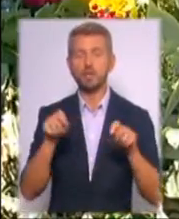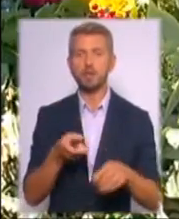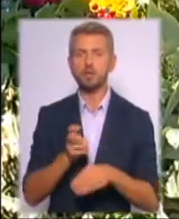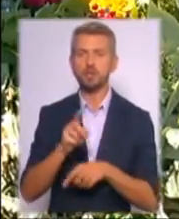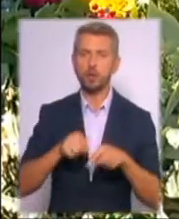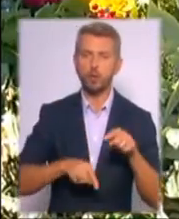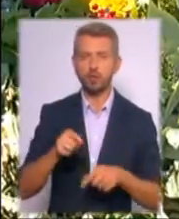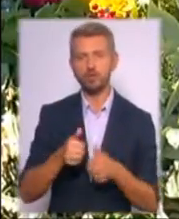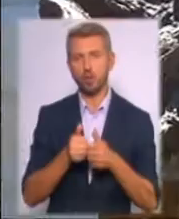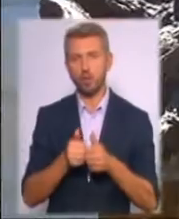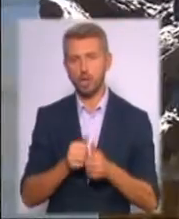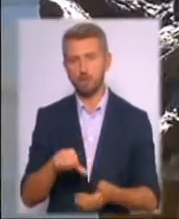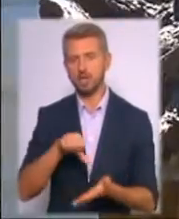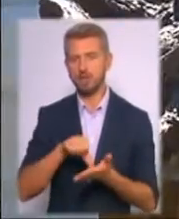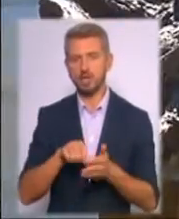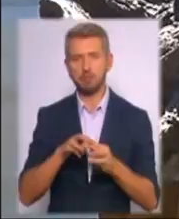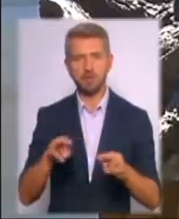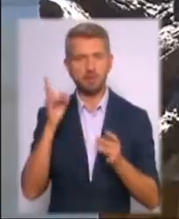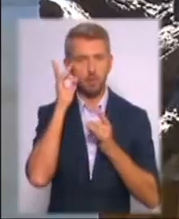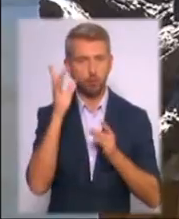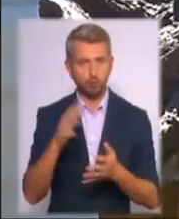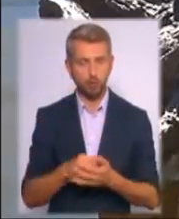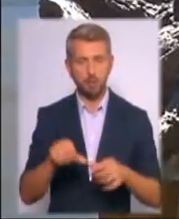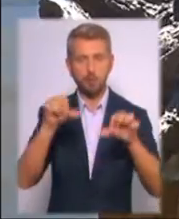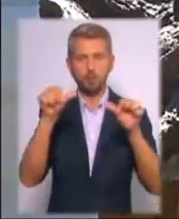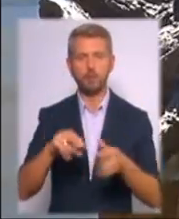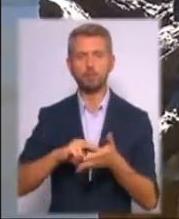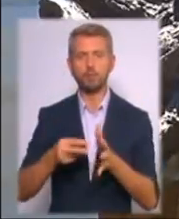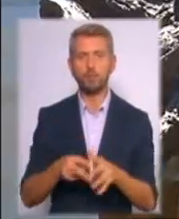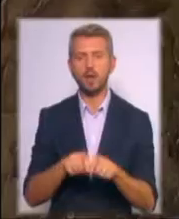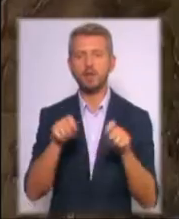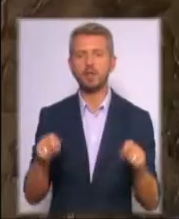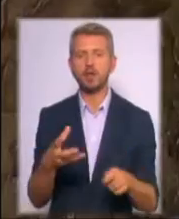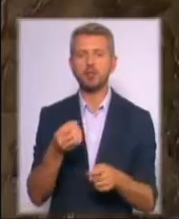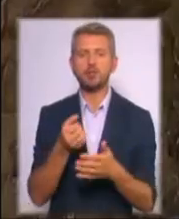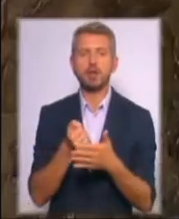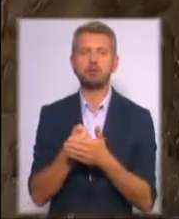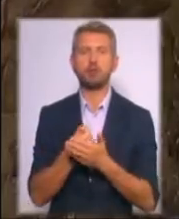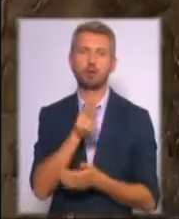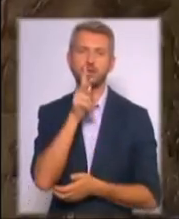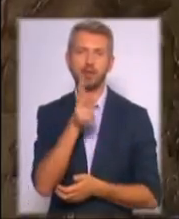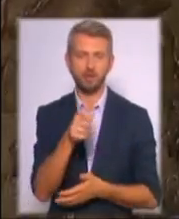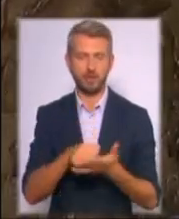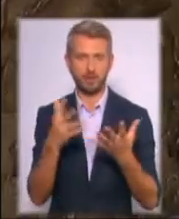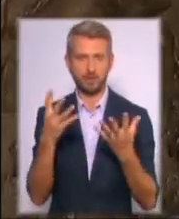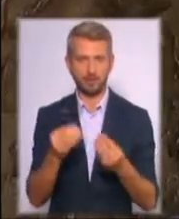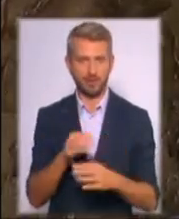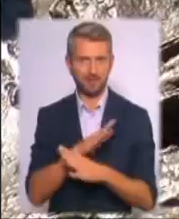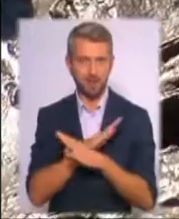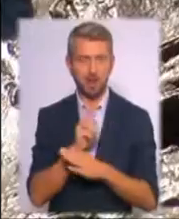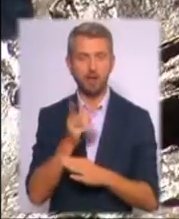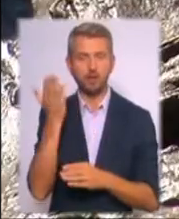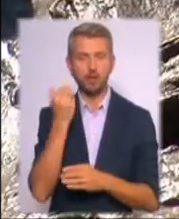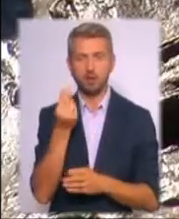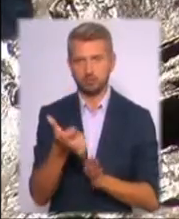колеги, представники Міністерства культури. Монумент планували відкрити ще до триріччя, віддати смерті актора, але тоді забракло коштів.